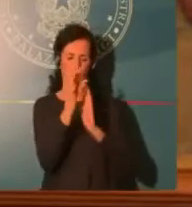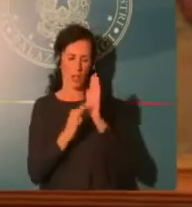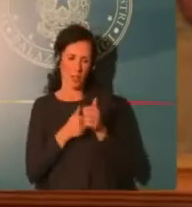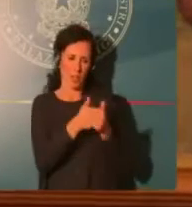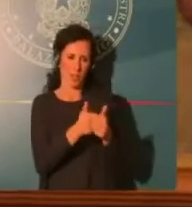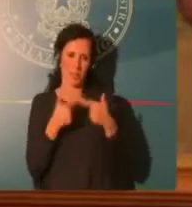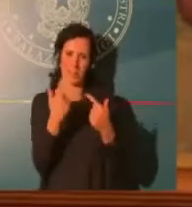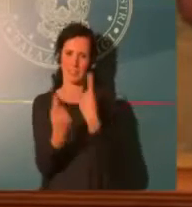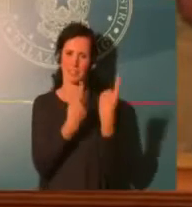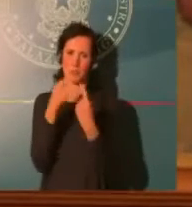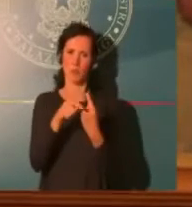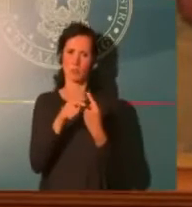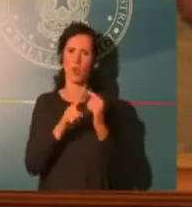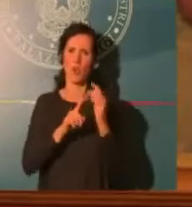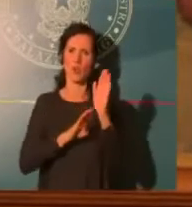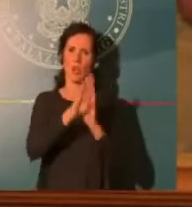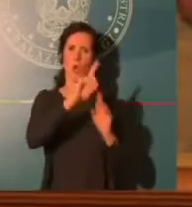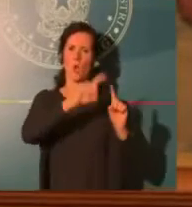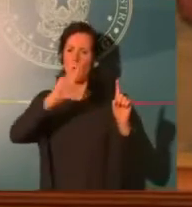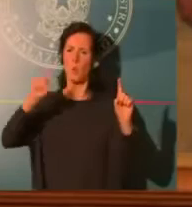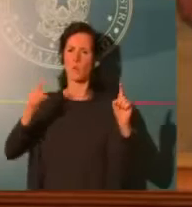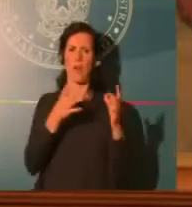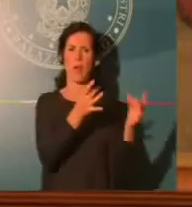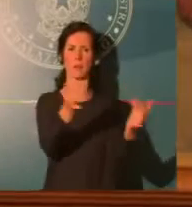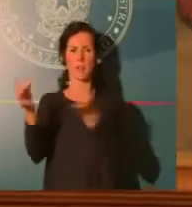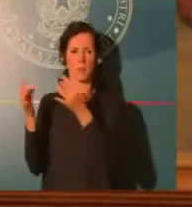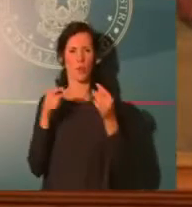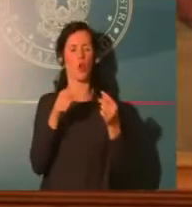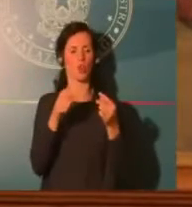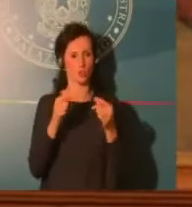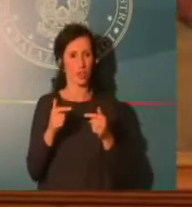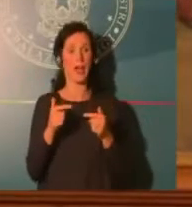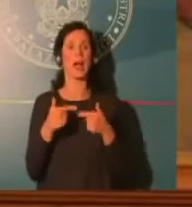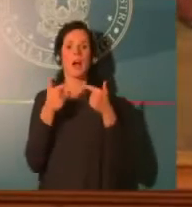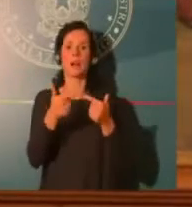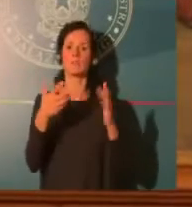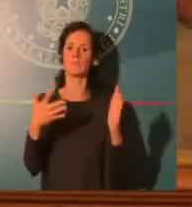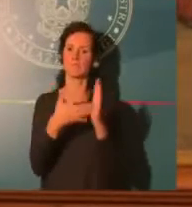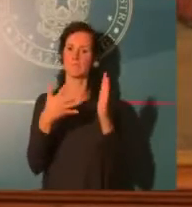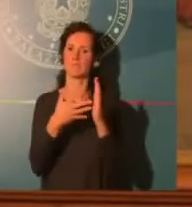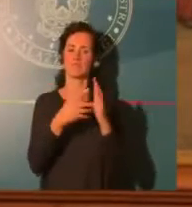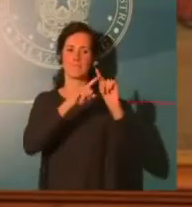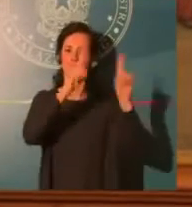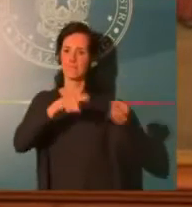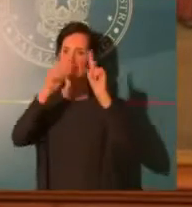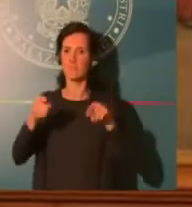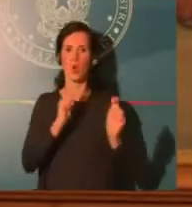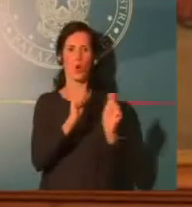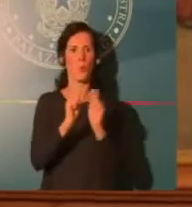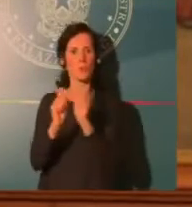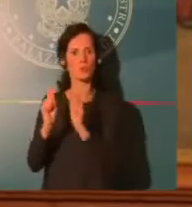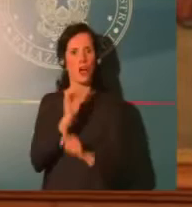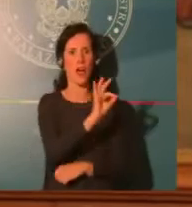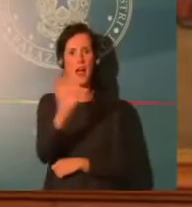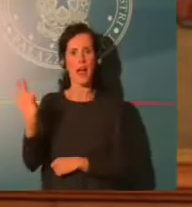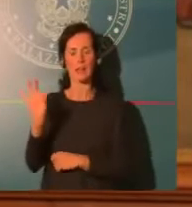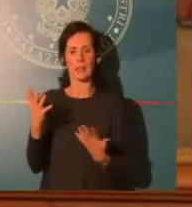categorie economiche a cambiare repentinamente i loro piani, i loro prospettive. Quindi abbiamo scelto le modalità più semplici